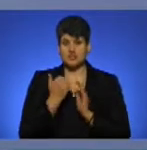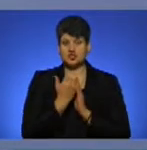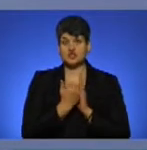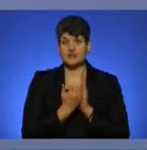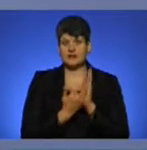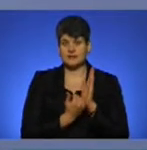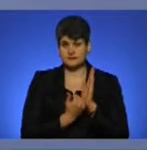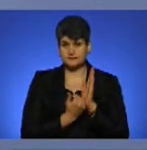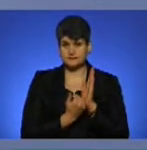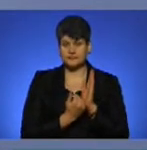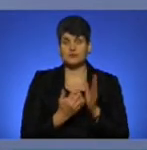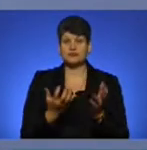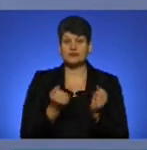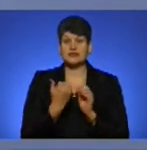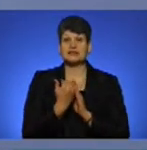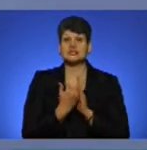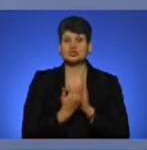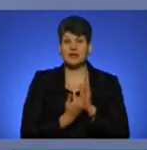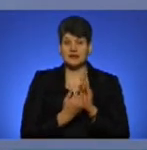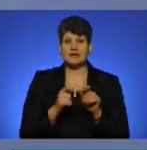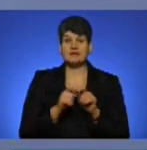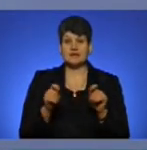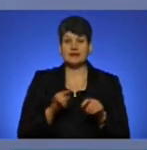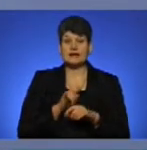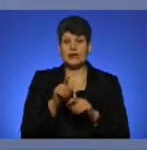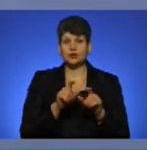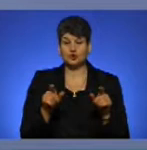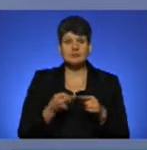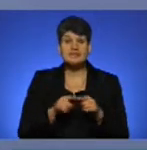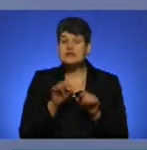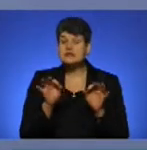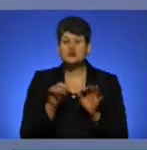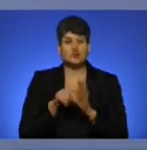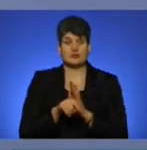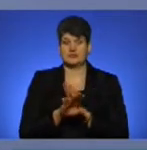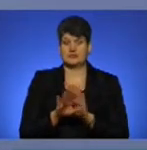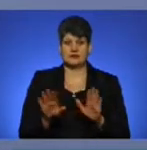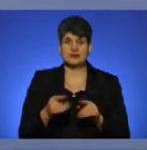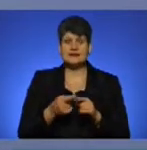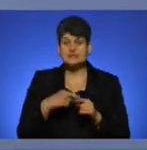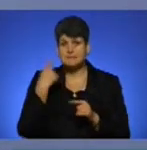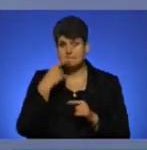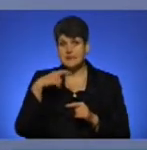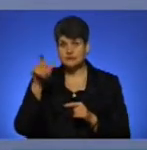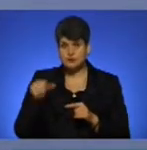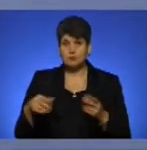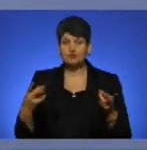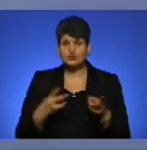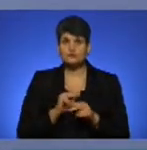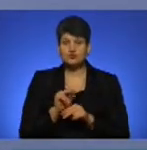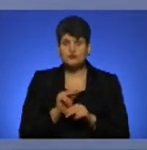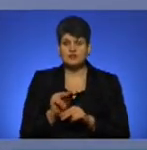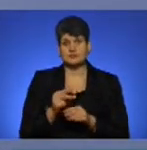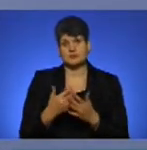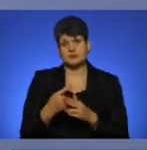Тому що набрати штат і відкрити аеродром – це нічого не означає. Персонал потрібно вчити близько